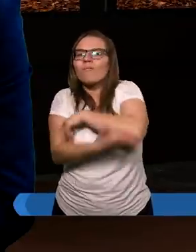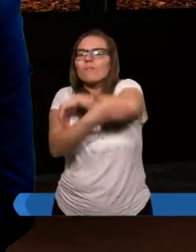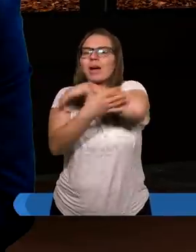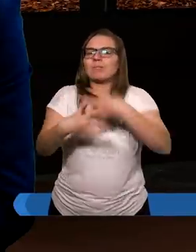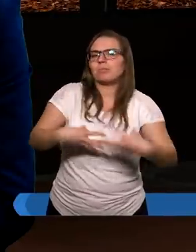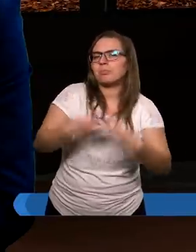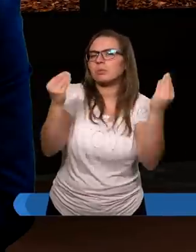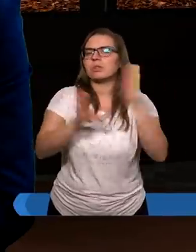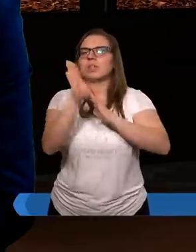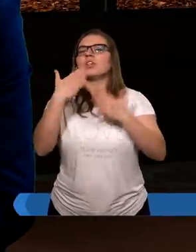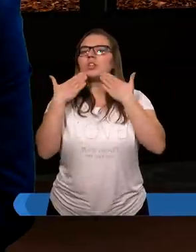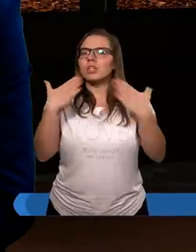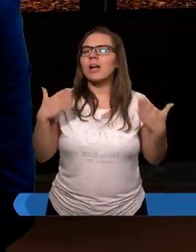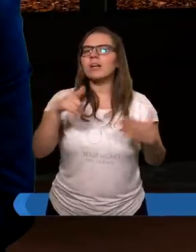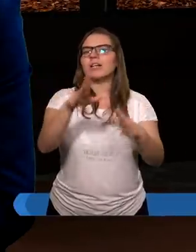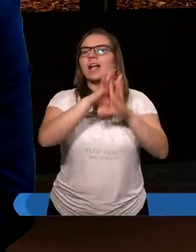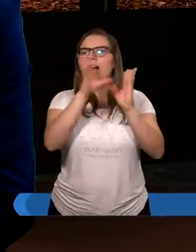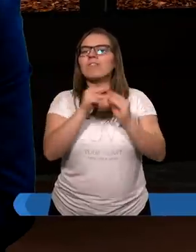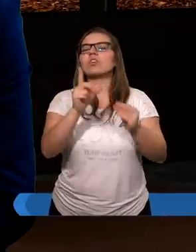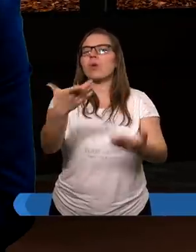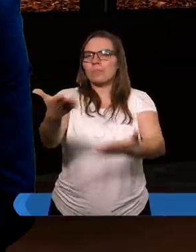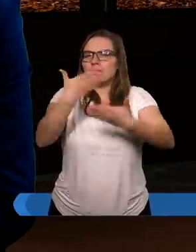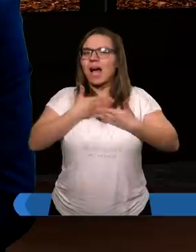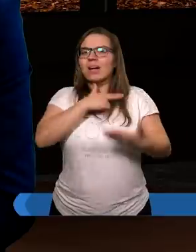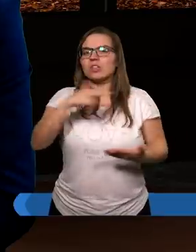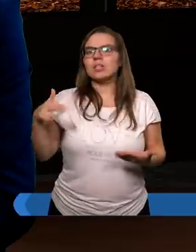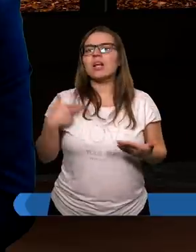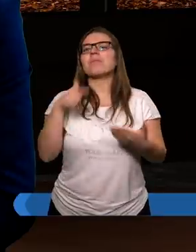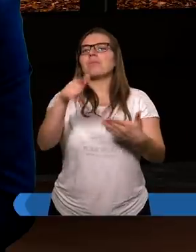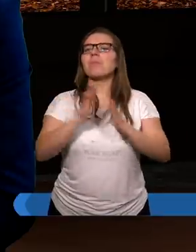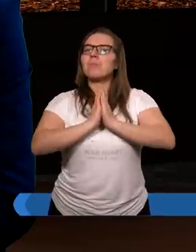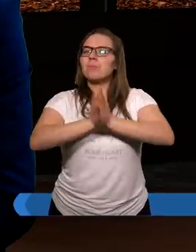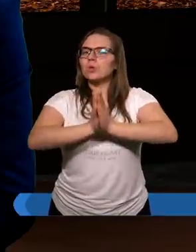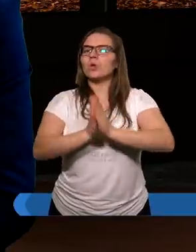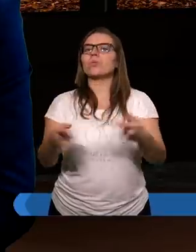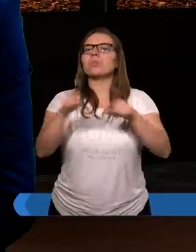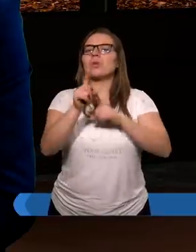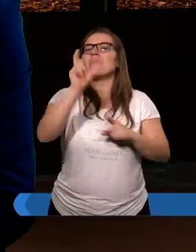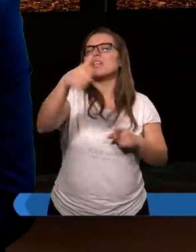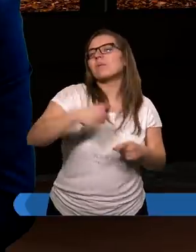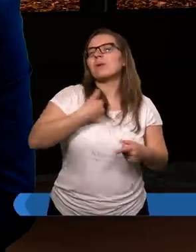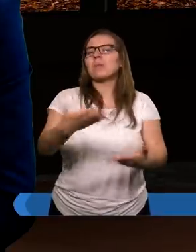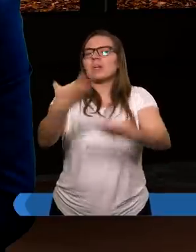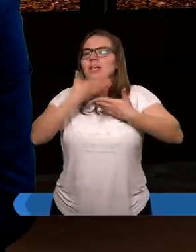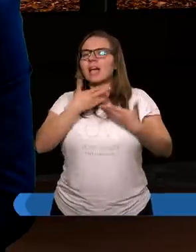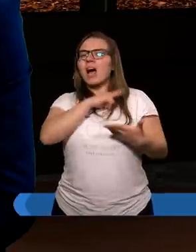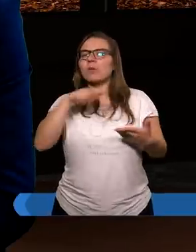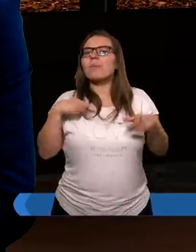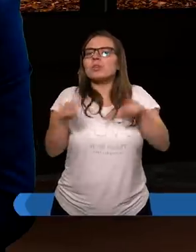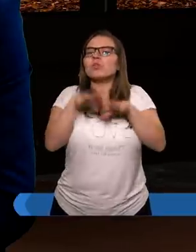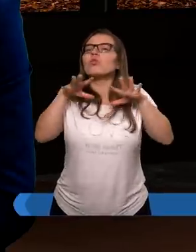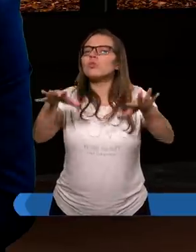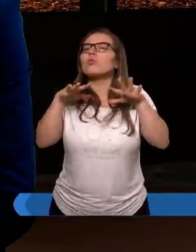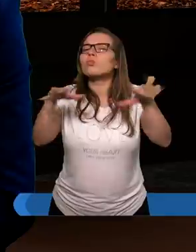manną. Dziękujemy Ci za to, że nam je dałeś. Ale też prosimy Ciebie, abyś dał nam też